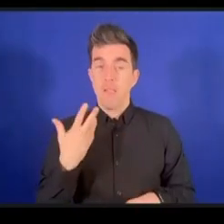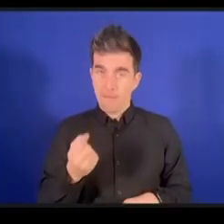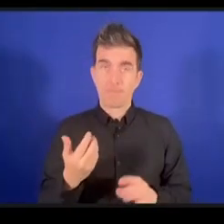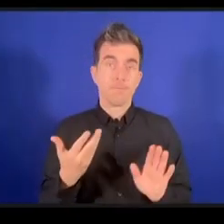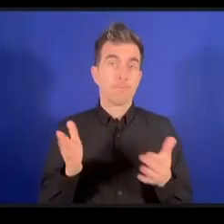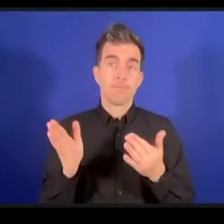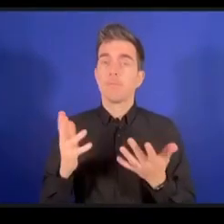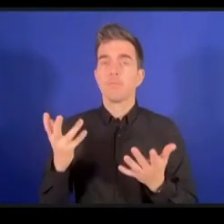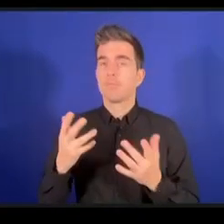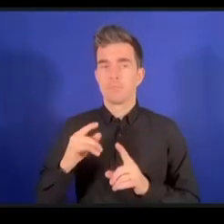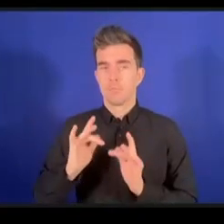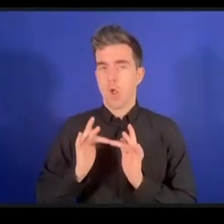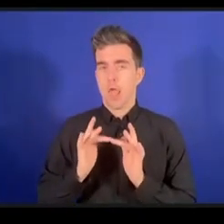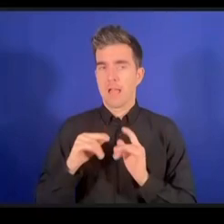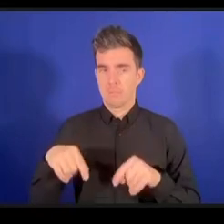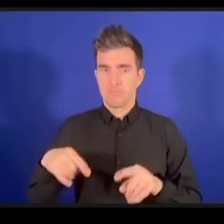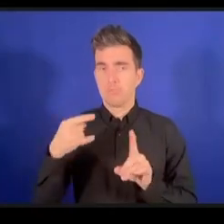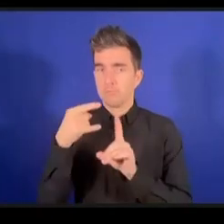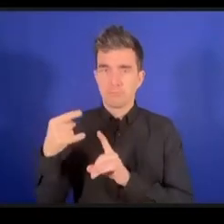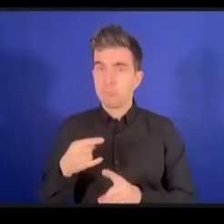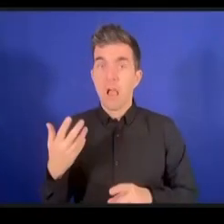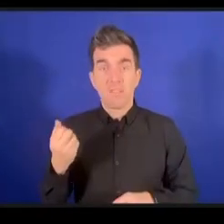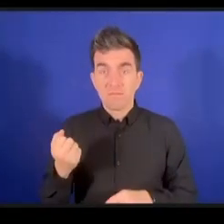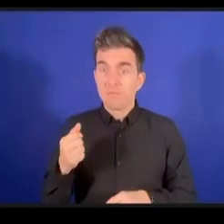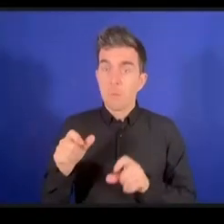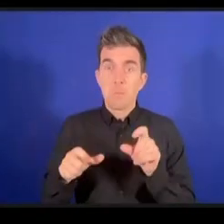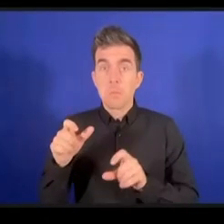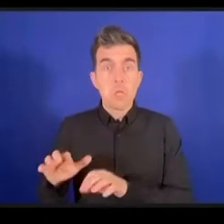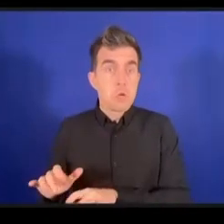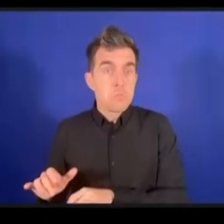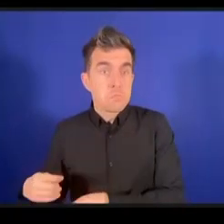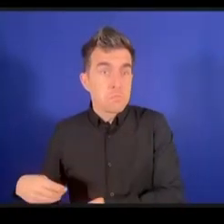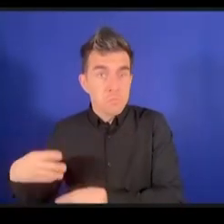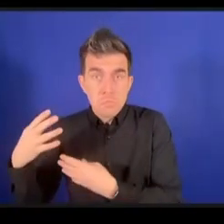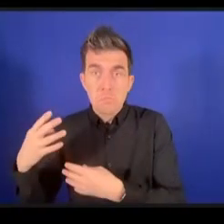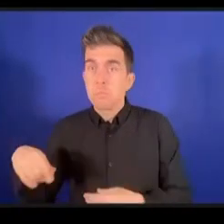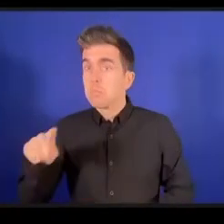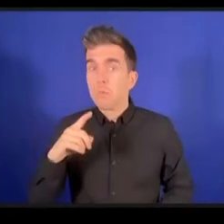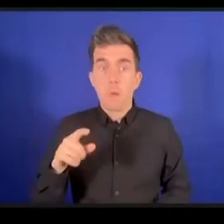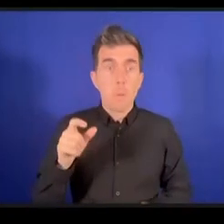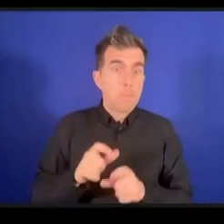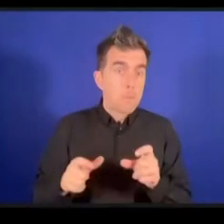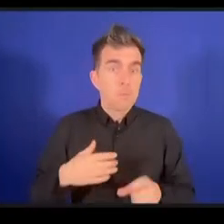مشاركين عبر الإنترنت الذين يريدون أتقدم بتعليقات أو بأسئلة